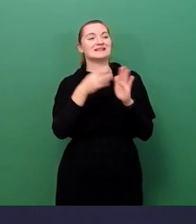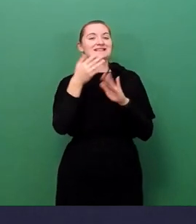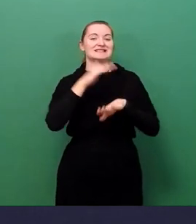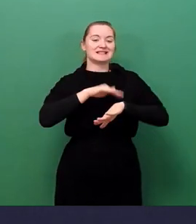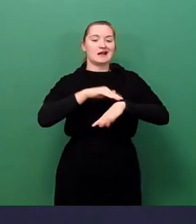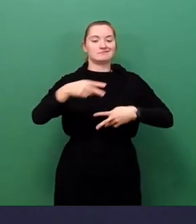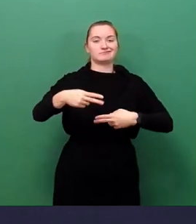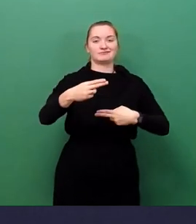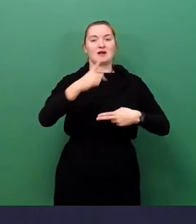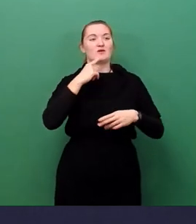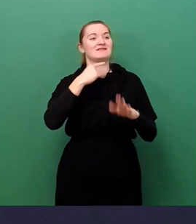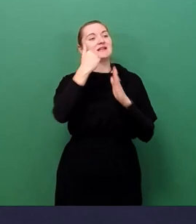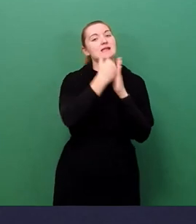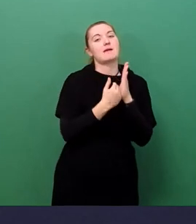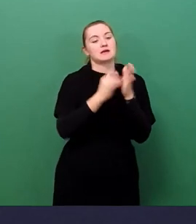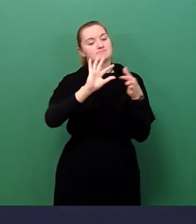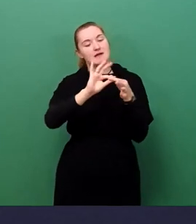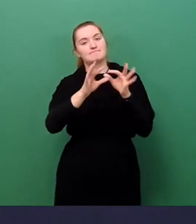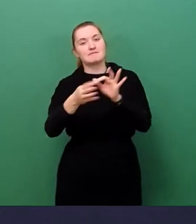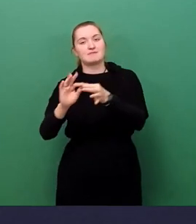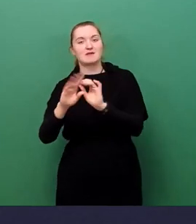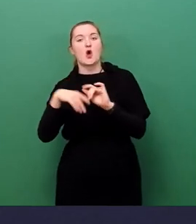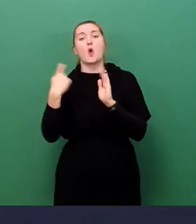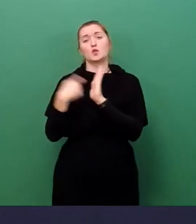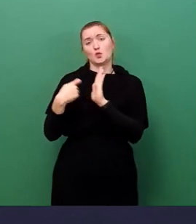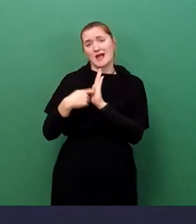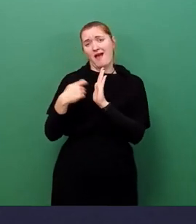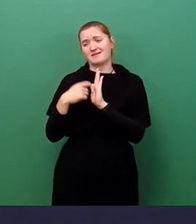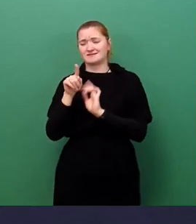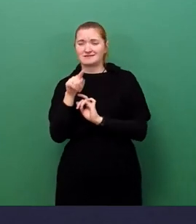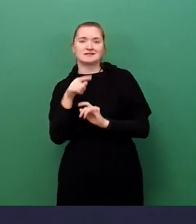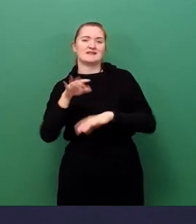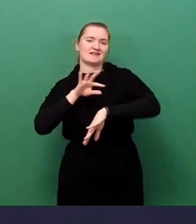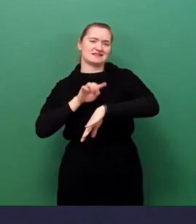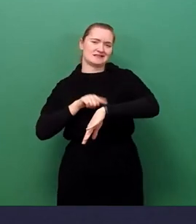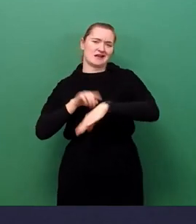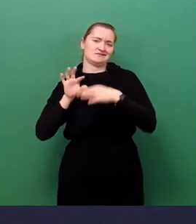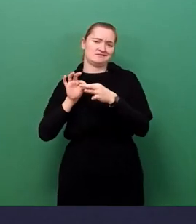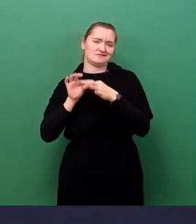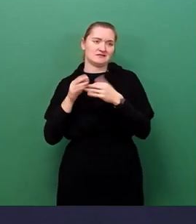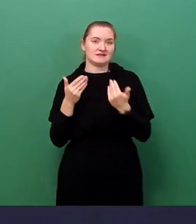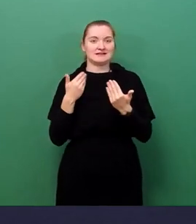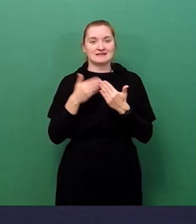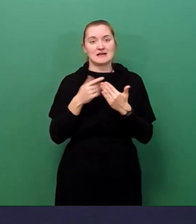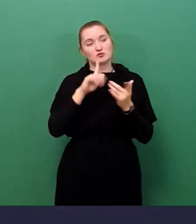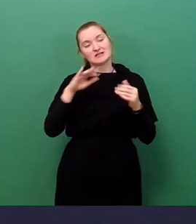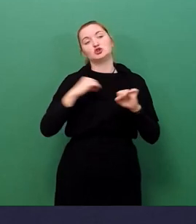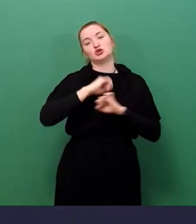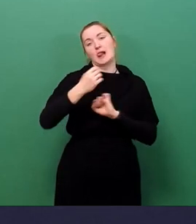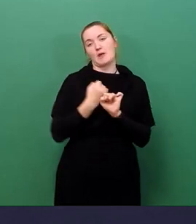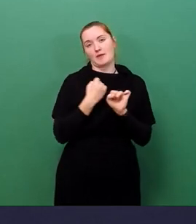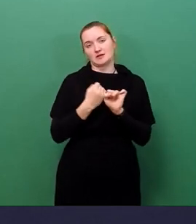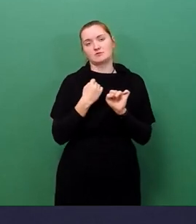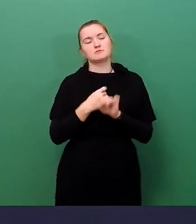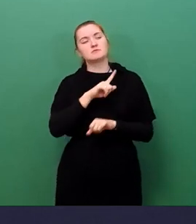und entsprechende Frage von Wertgutachten dranhängt, bearbeitet werden konnte, sodass ich davon ausgehe,